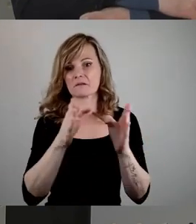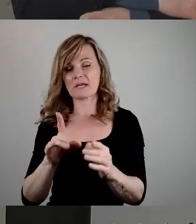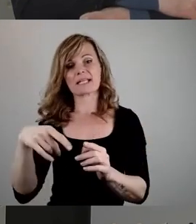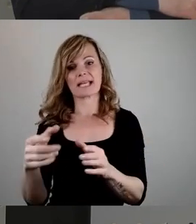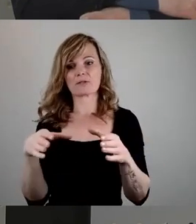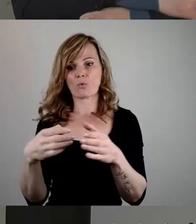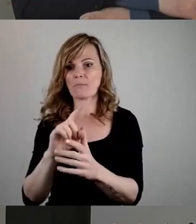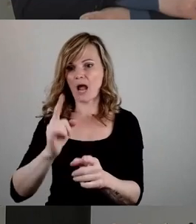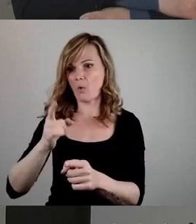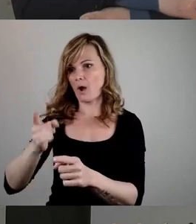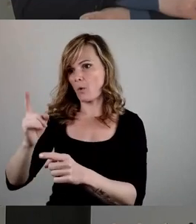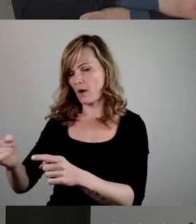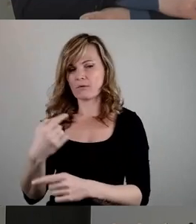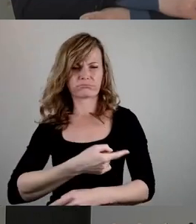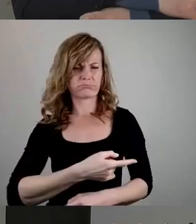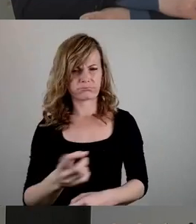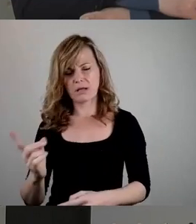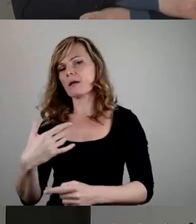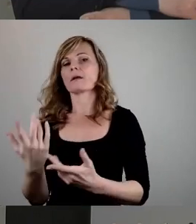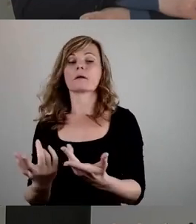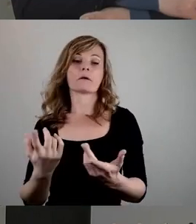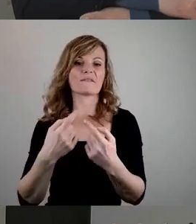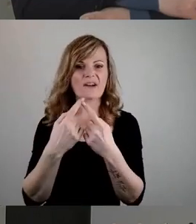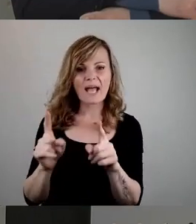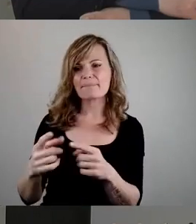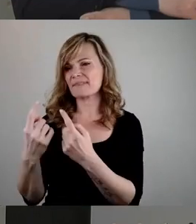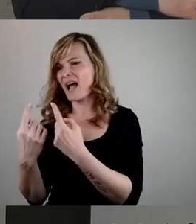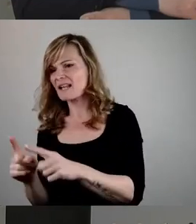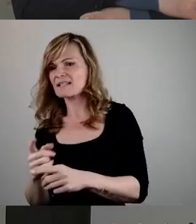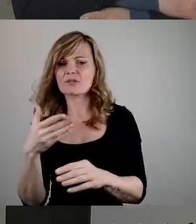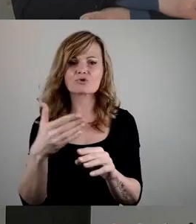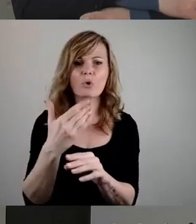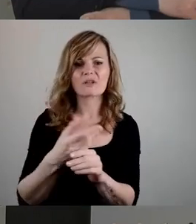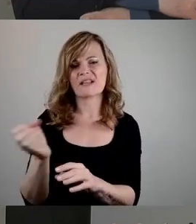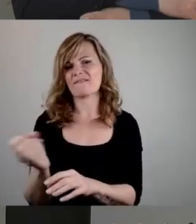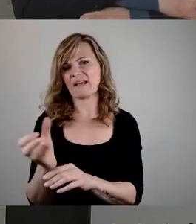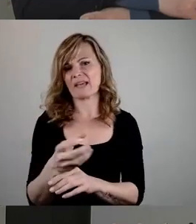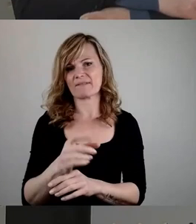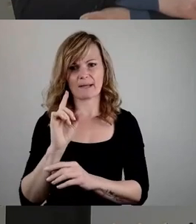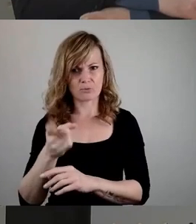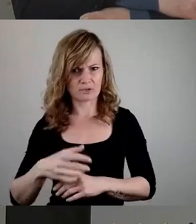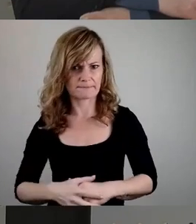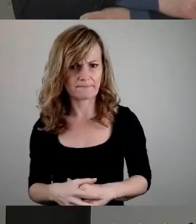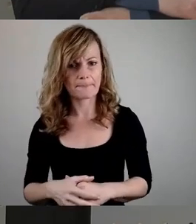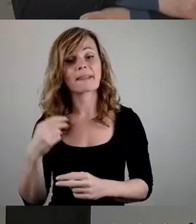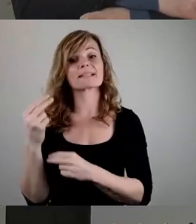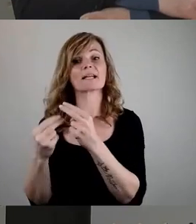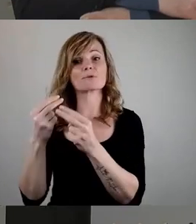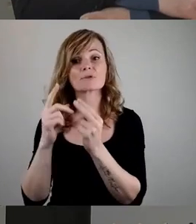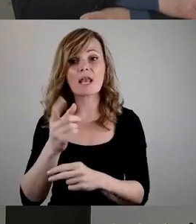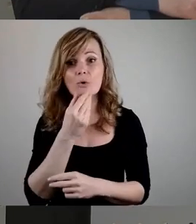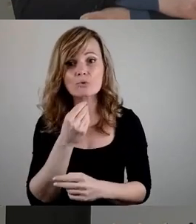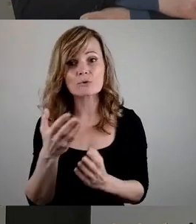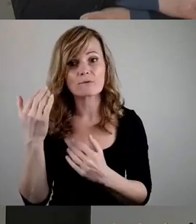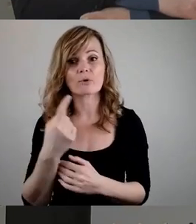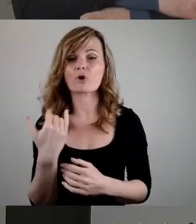Und ratz-vatz wird alles, was anders oder fremd ist, was stört, entsorgt. Traditionell auch die Juden, das